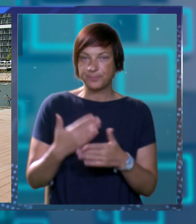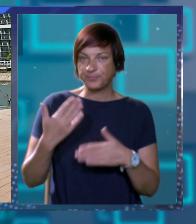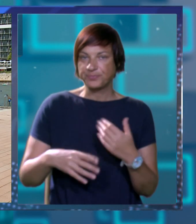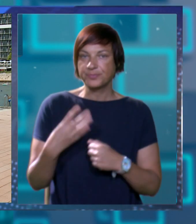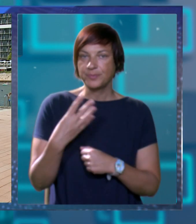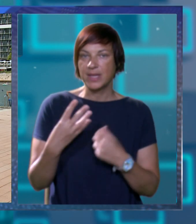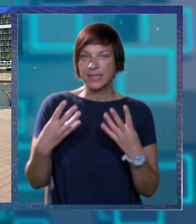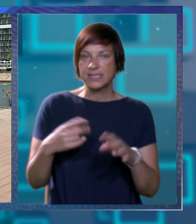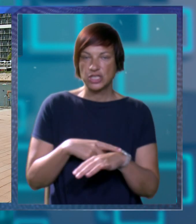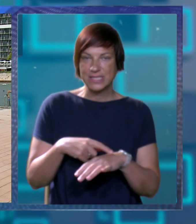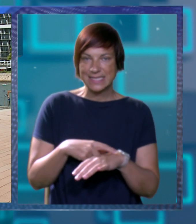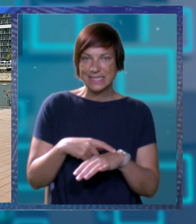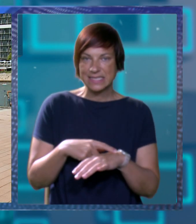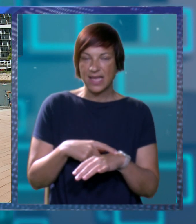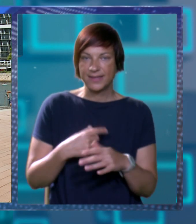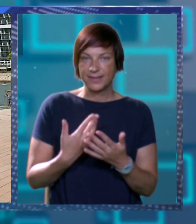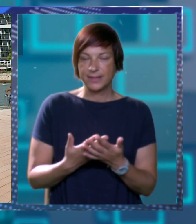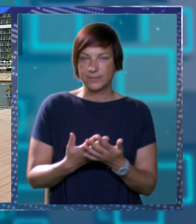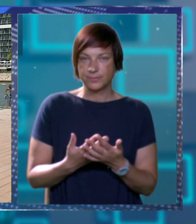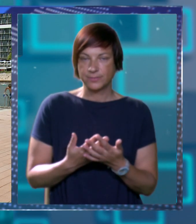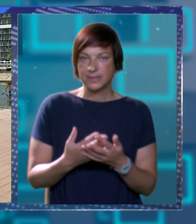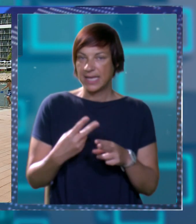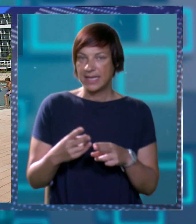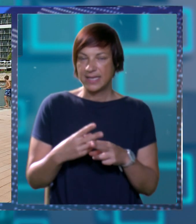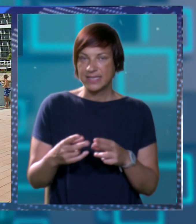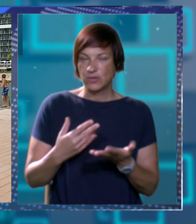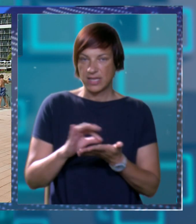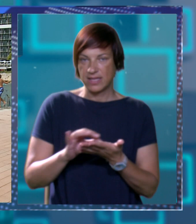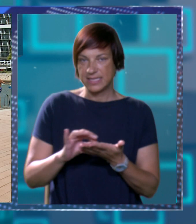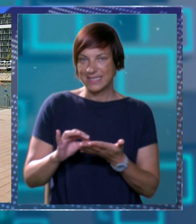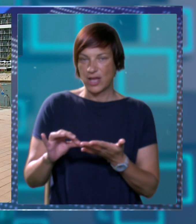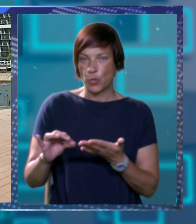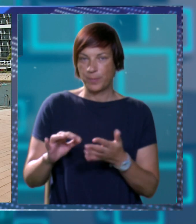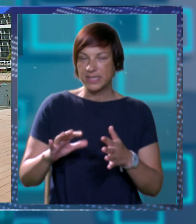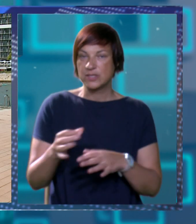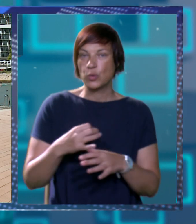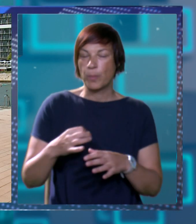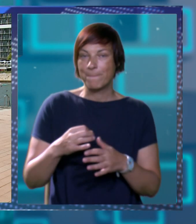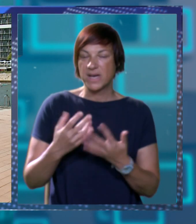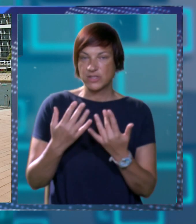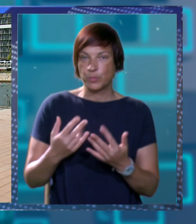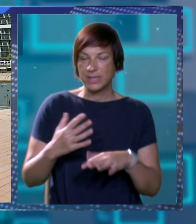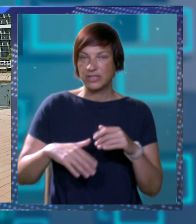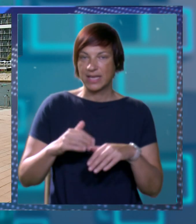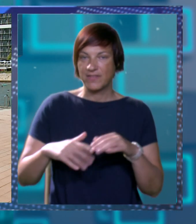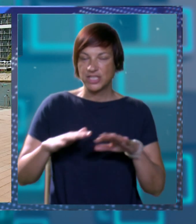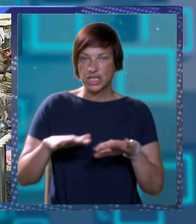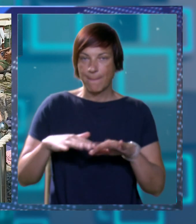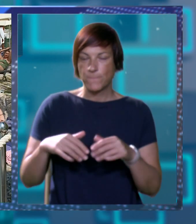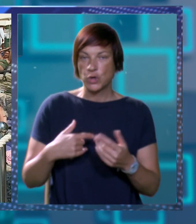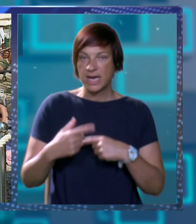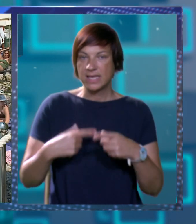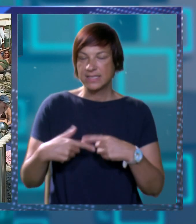I nakon tih 48 sati rezultati se upisuju u bazu podataka kako će mora.